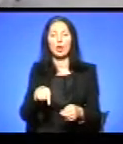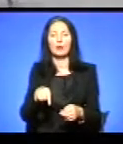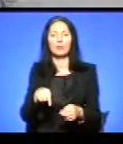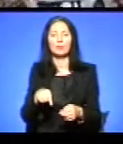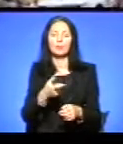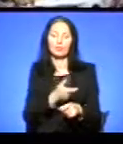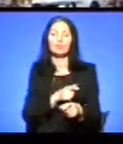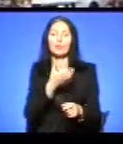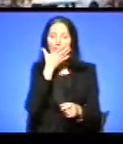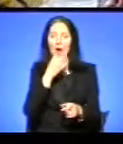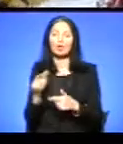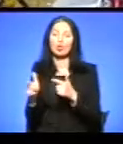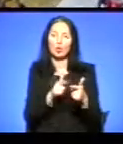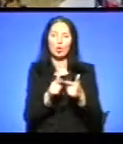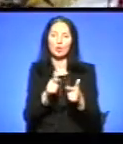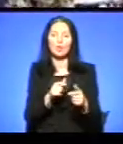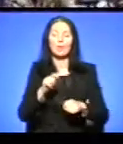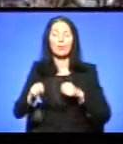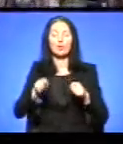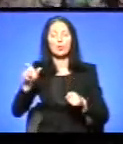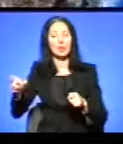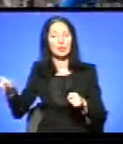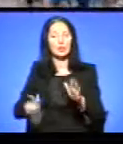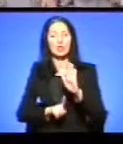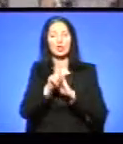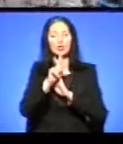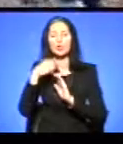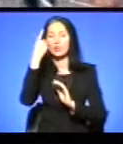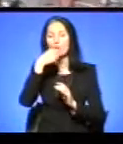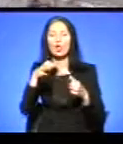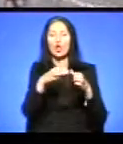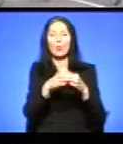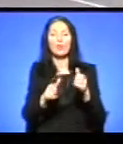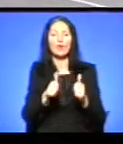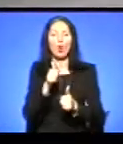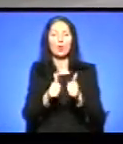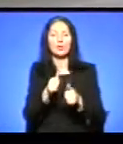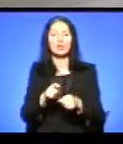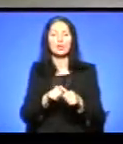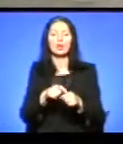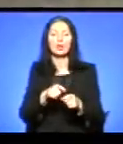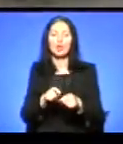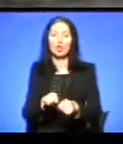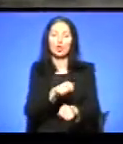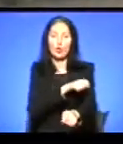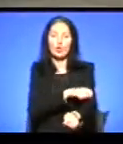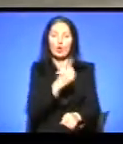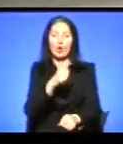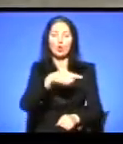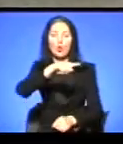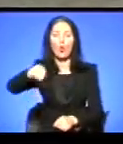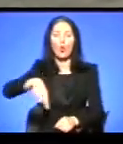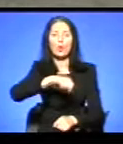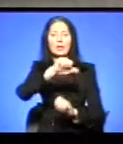підготовлення. Велосипедисти стартують в індивідуальній груповій гонці. Довжина одного кола – 16 кілометрів.